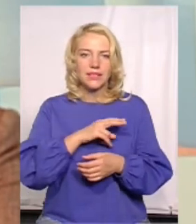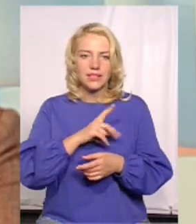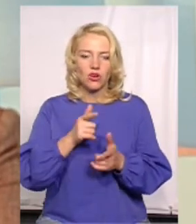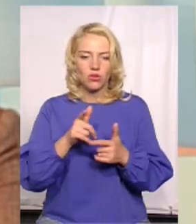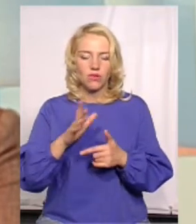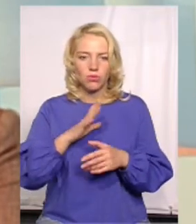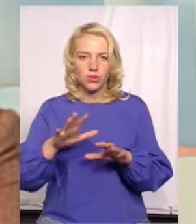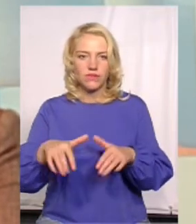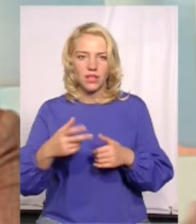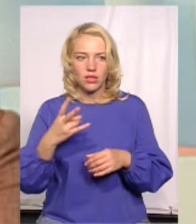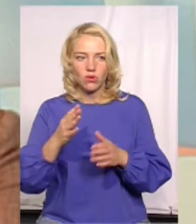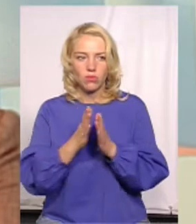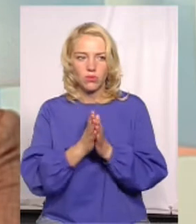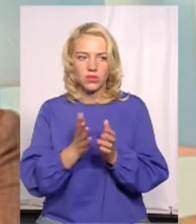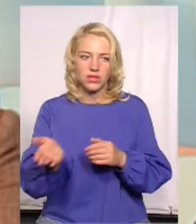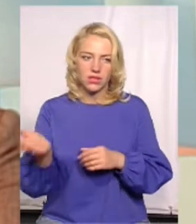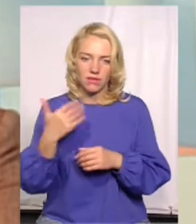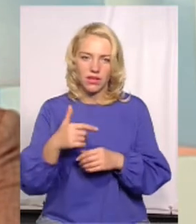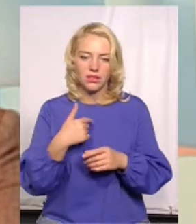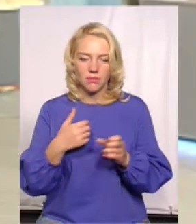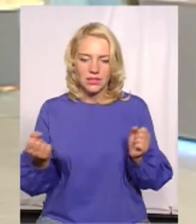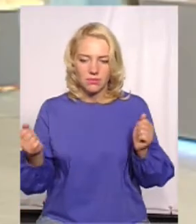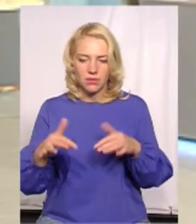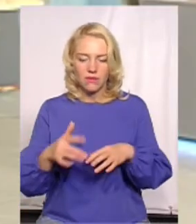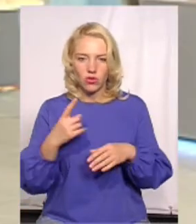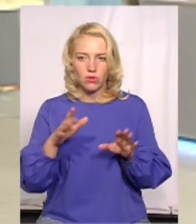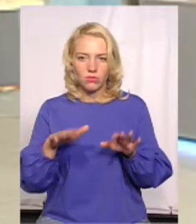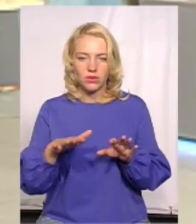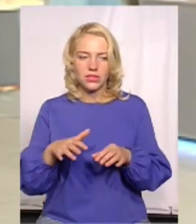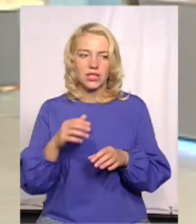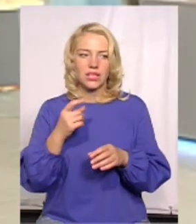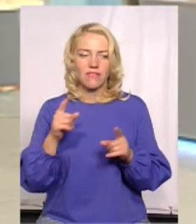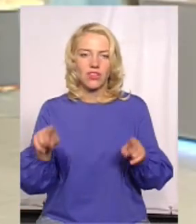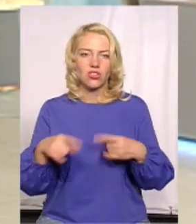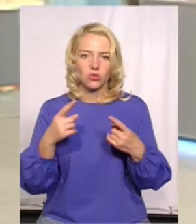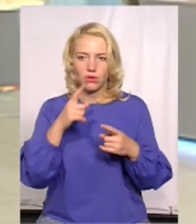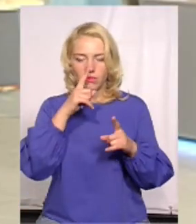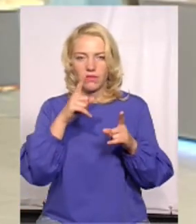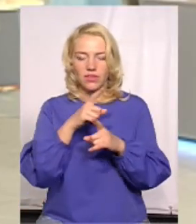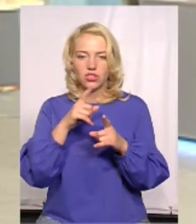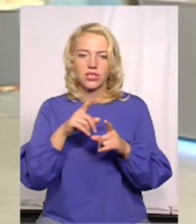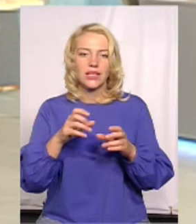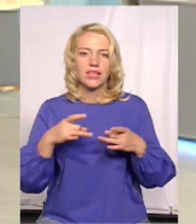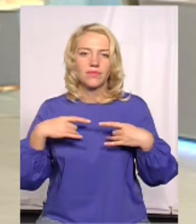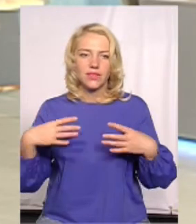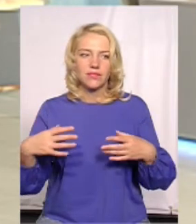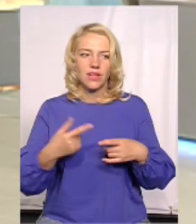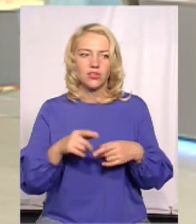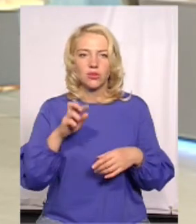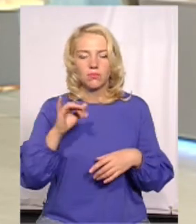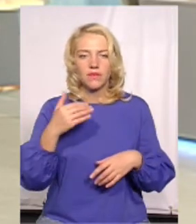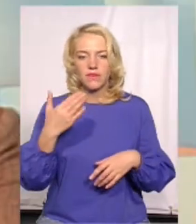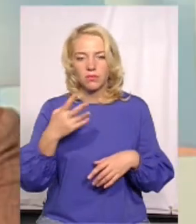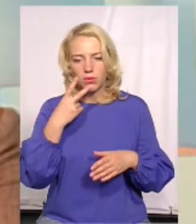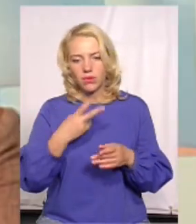але ми попросили, що давайте зберемося якось всі до одного місця, і влаштуємо невеличке свято. І тоді вже, як ви бачили,